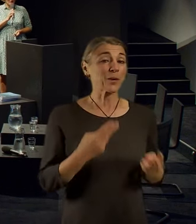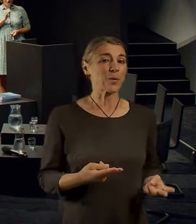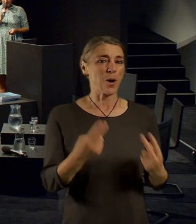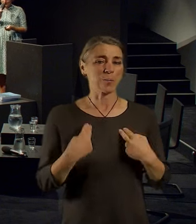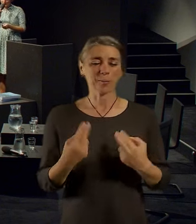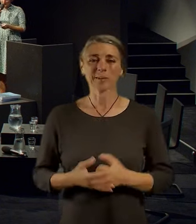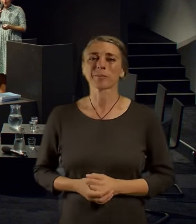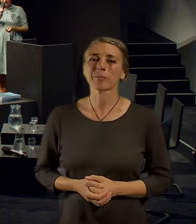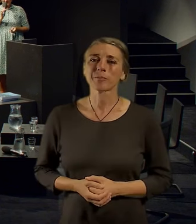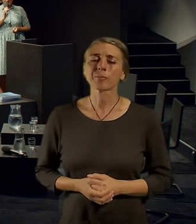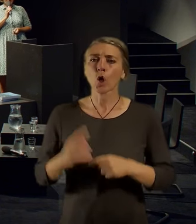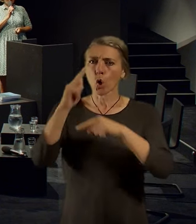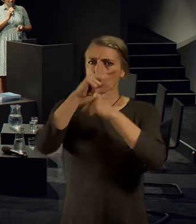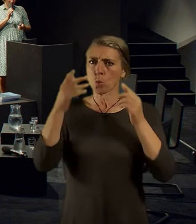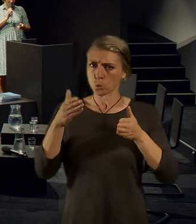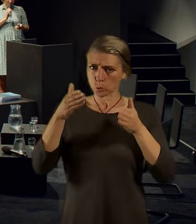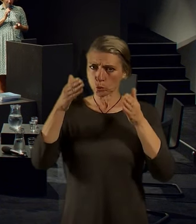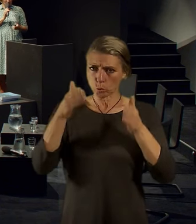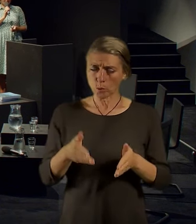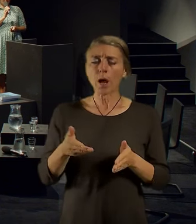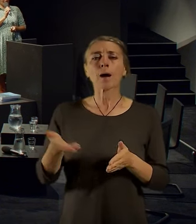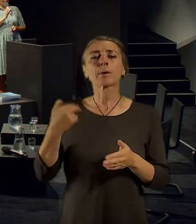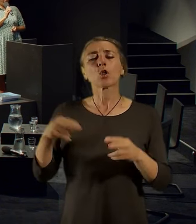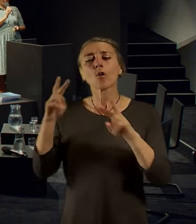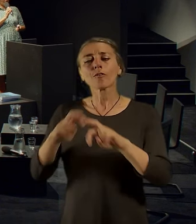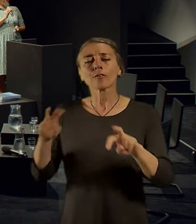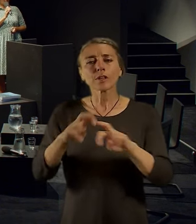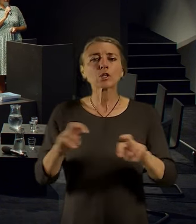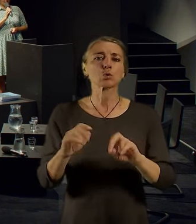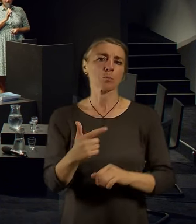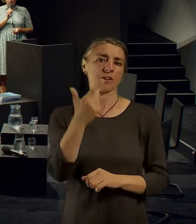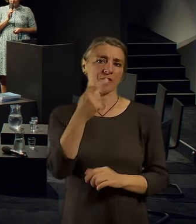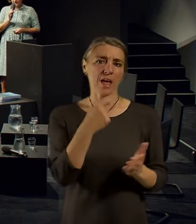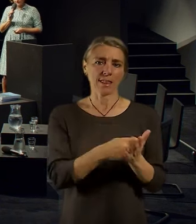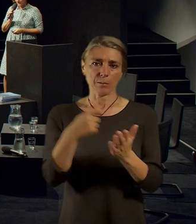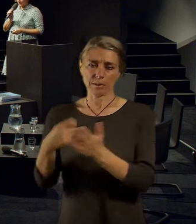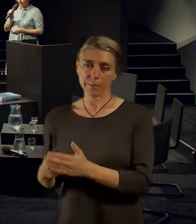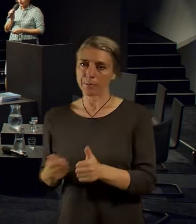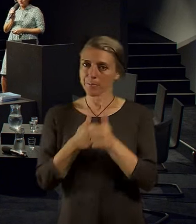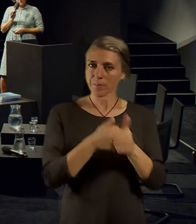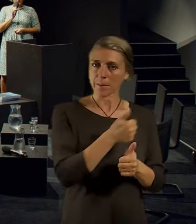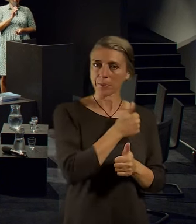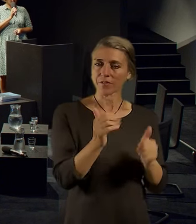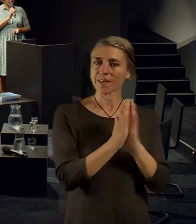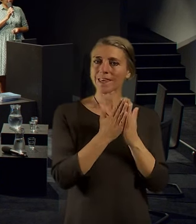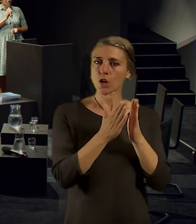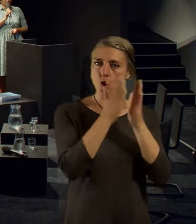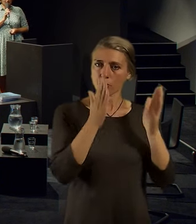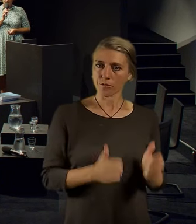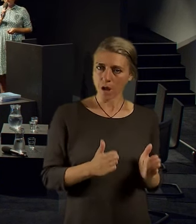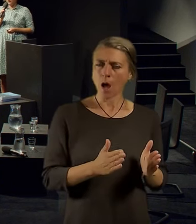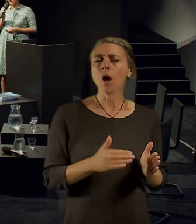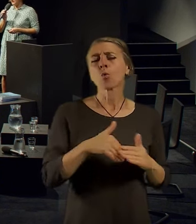V rámci kultury my jsme se zaměřili na dva typy zařízení. Sledovali jsme knihovny. Tady řeknu, že jsou to základní